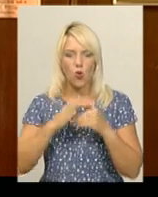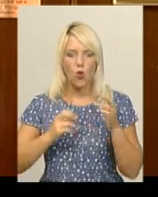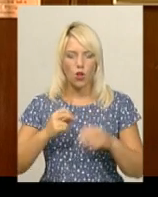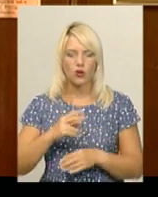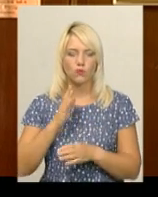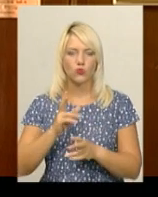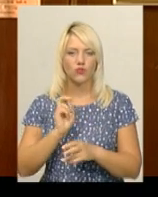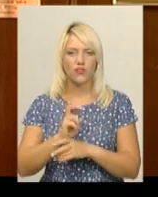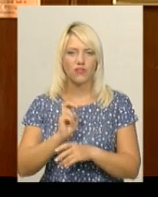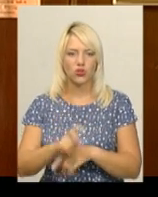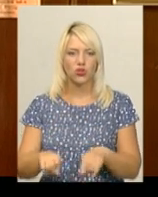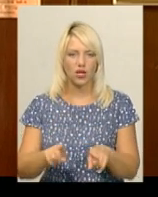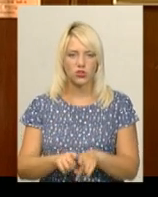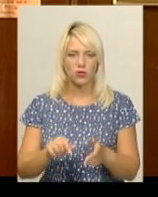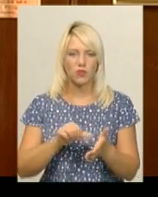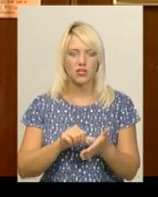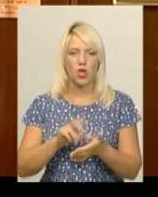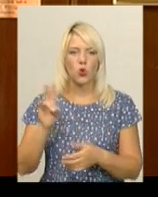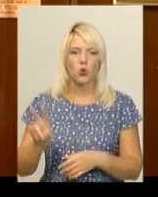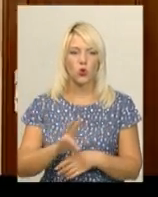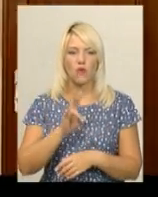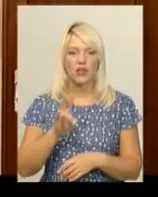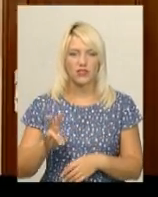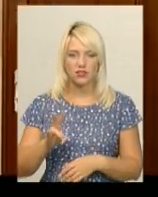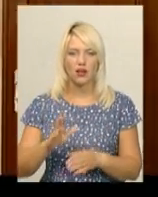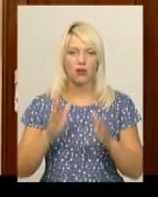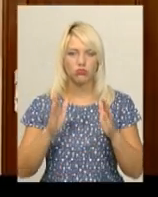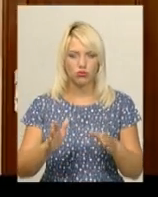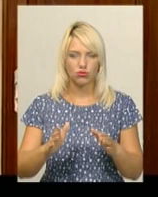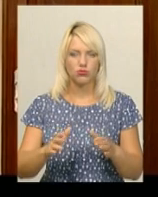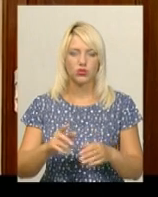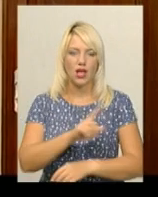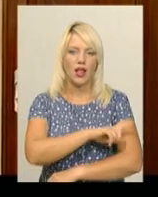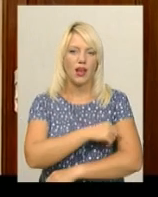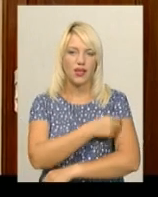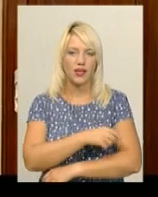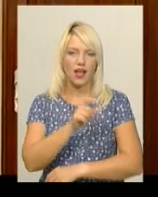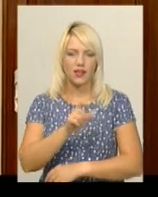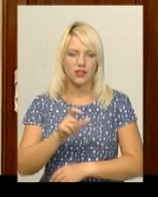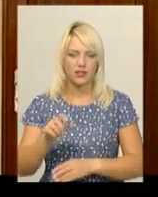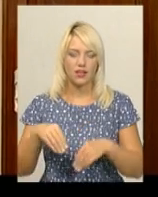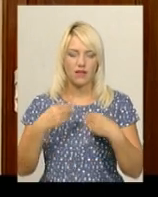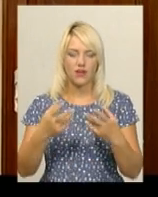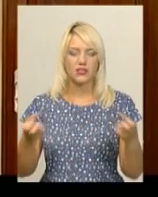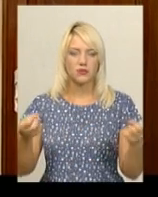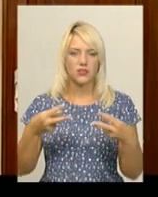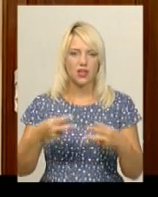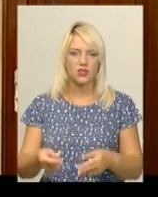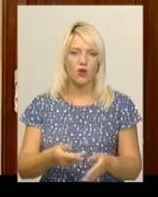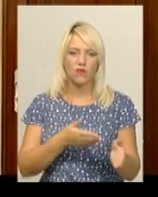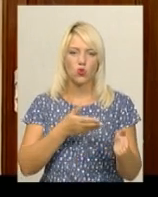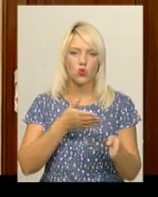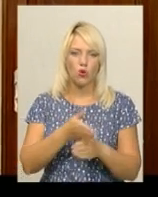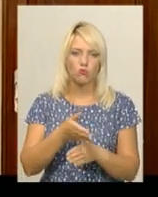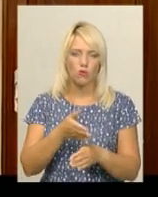також представники духовенства, будуть лікарі надавати спеціалізовану допомогу.